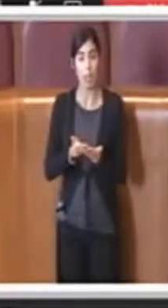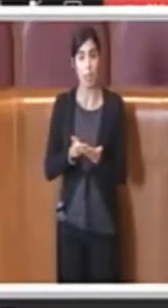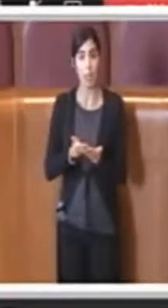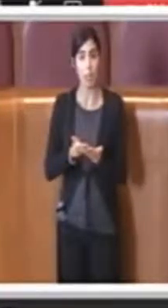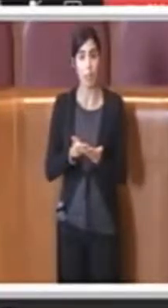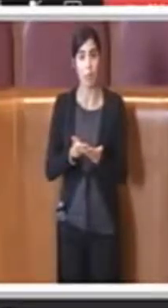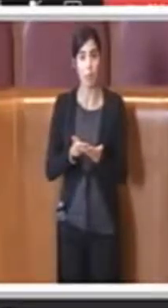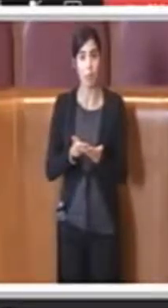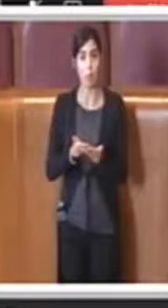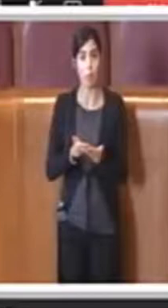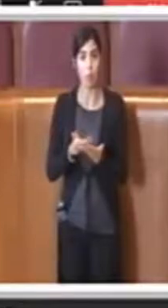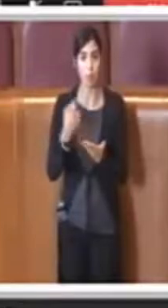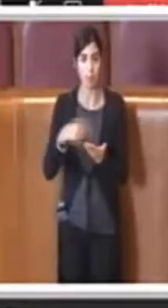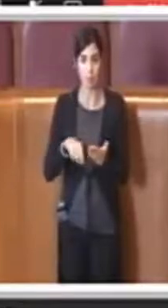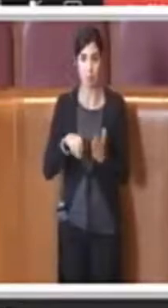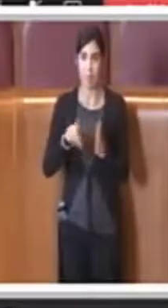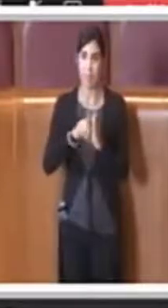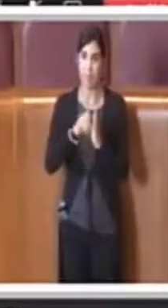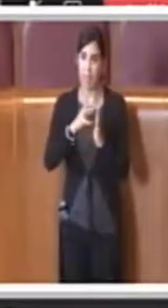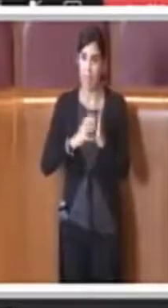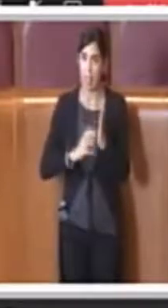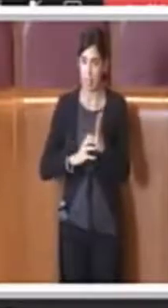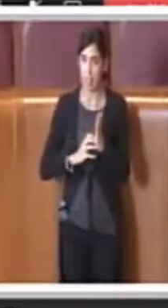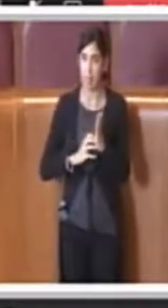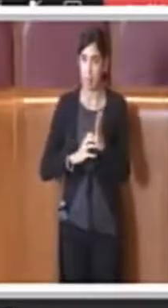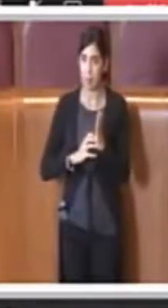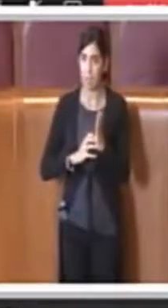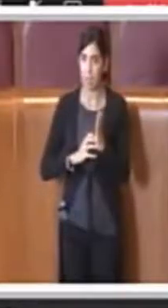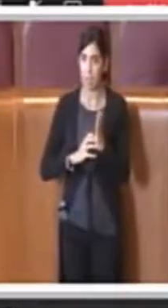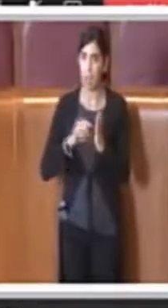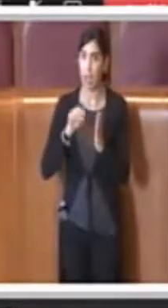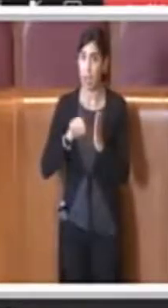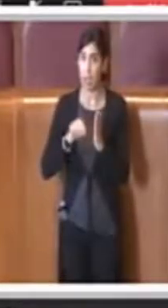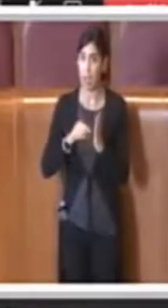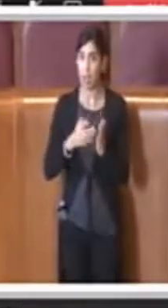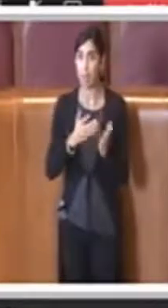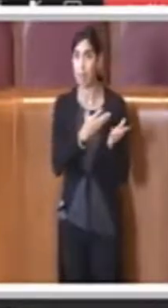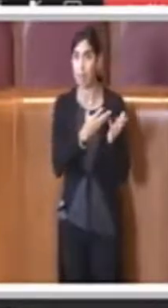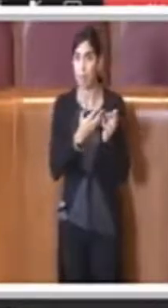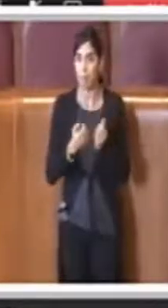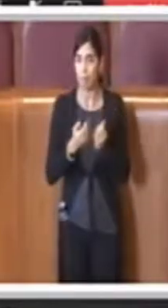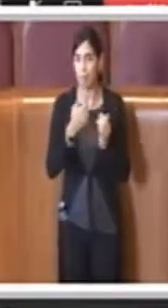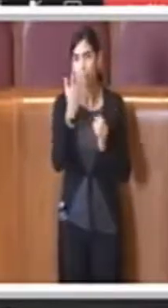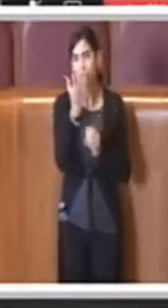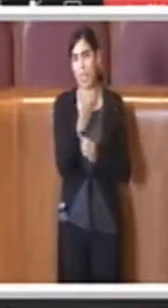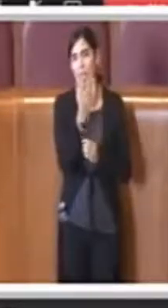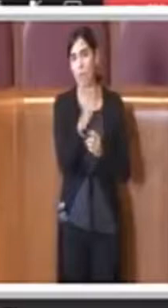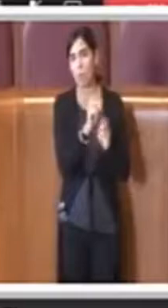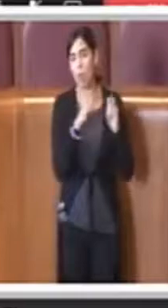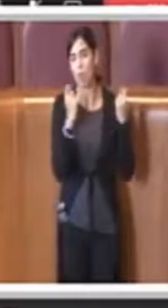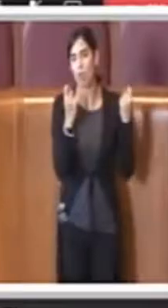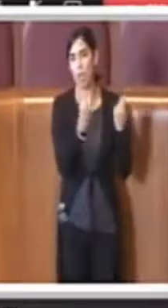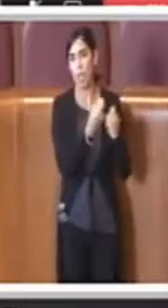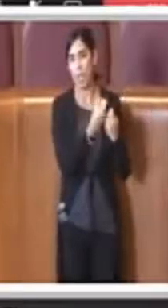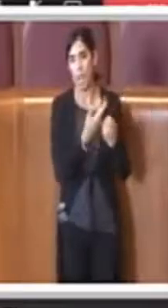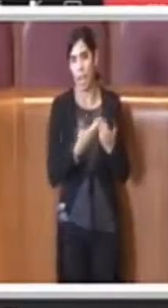delibera che oltre a recepire questo istituto generale, questo principio generale,